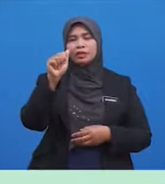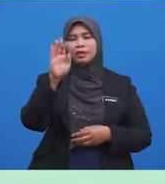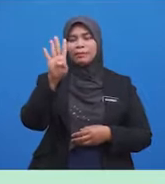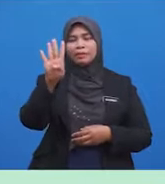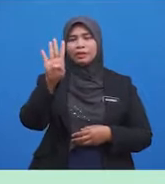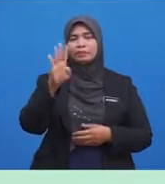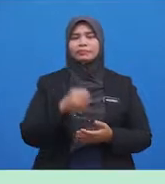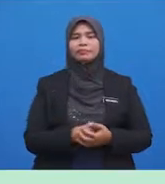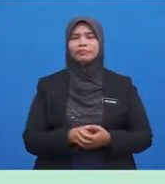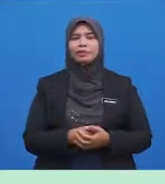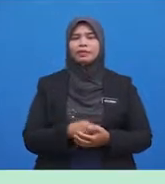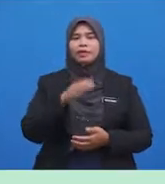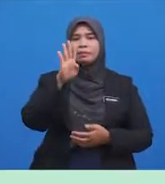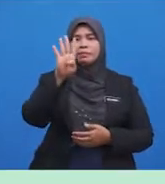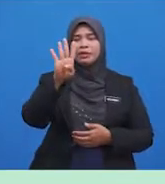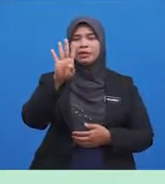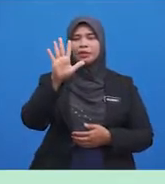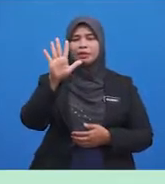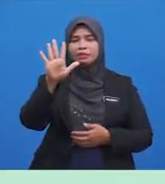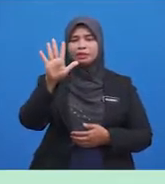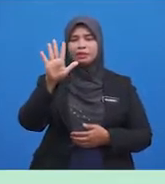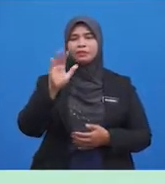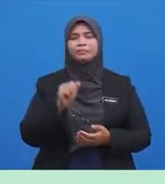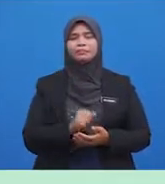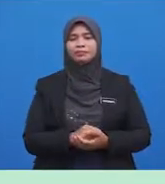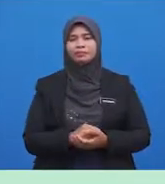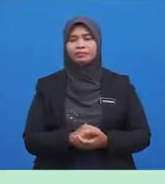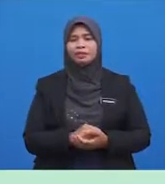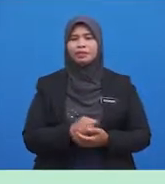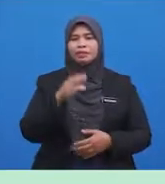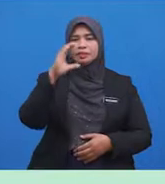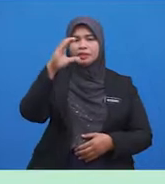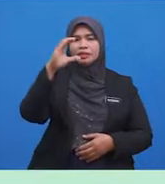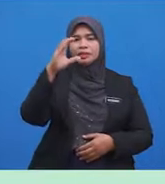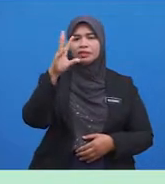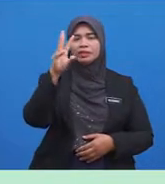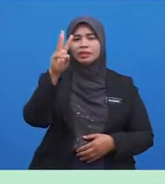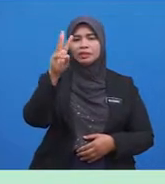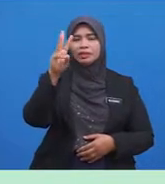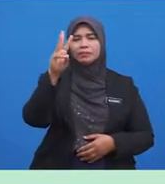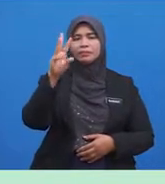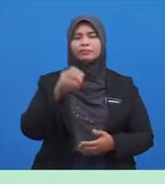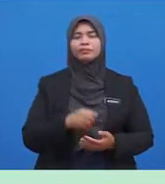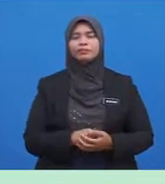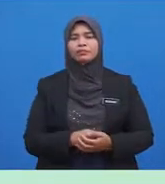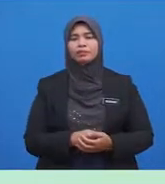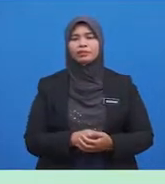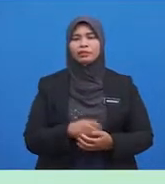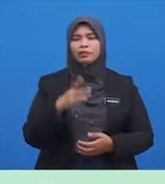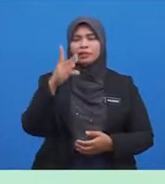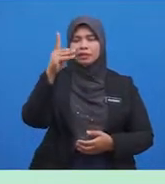A 4 B 5 C 6